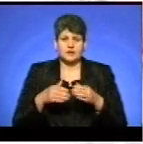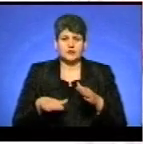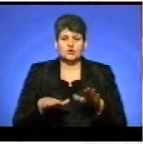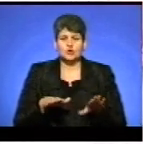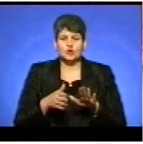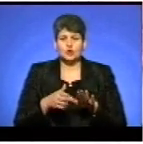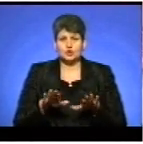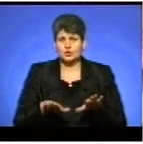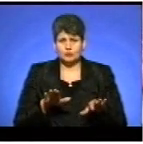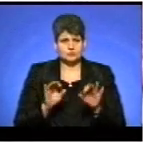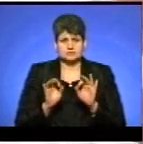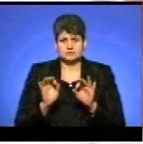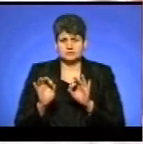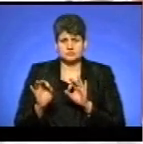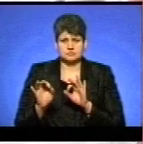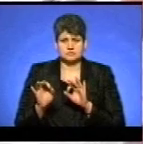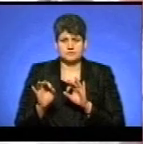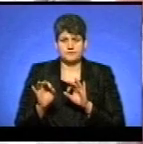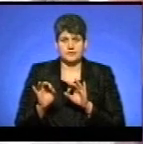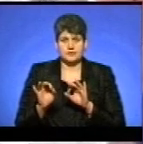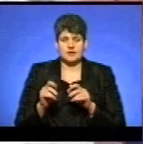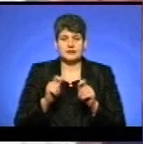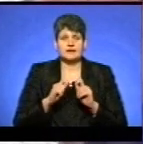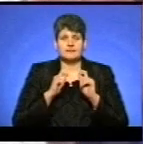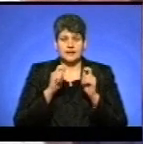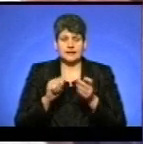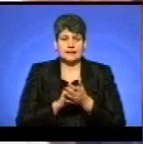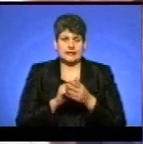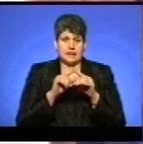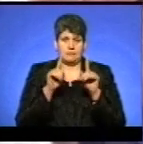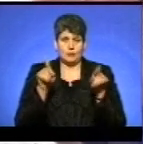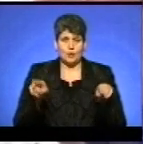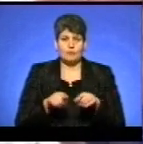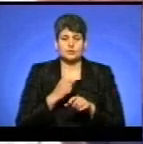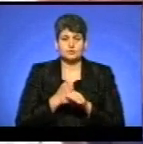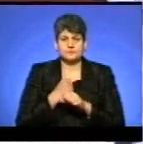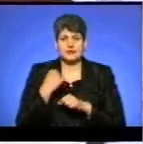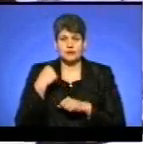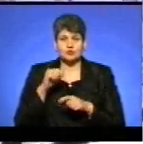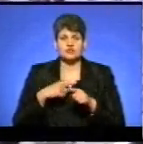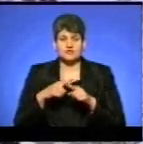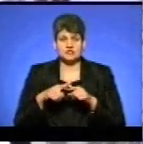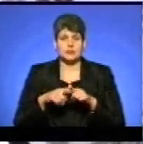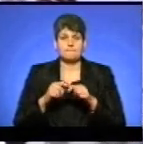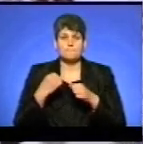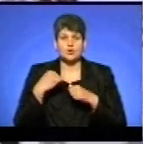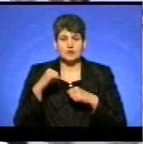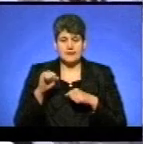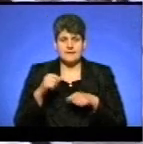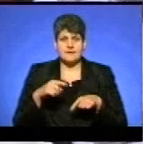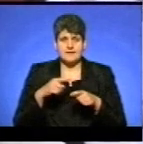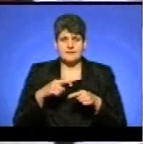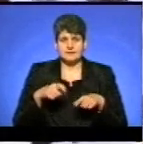так само все добре. Вручив диплом Василю Шовчуку про встановлення рекорду. Найшвидше подолання дистанції навколо